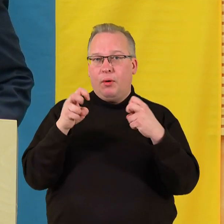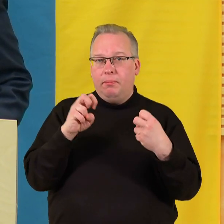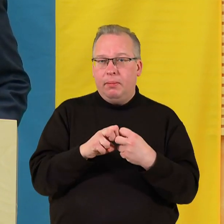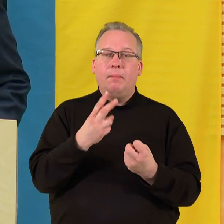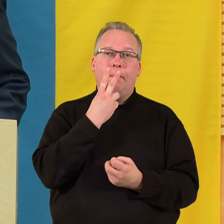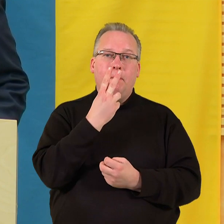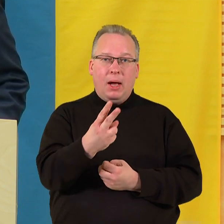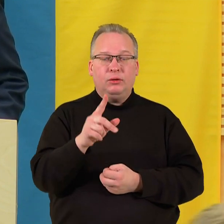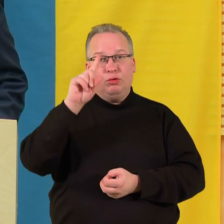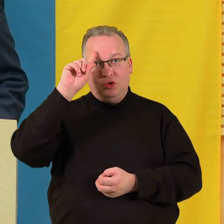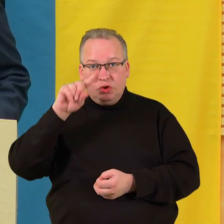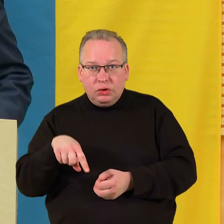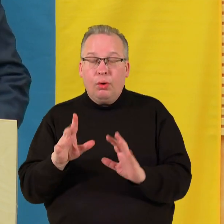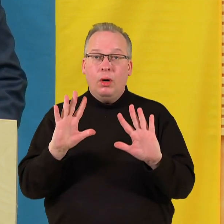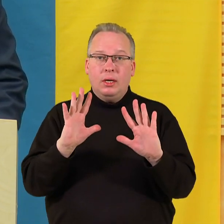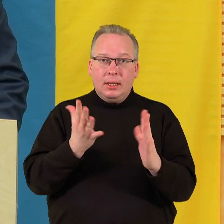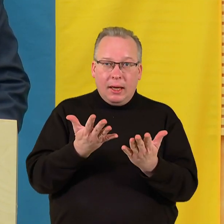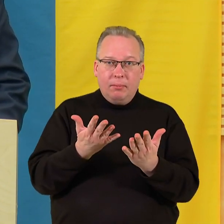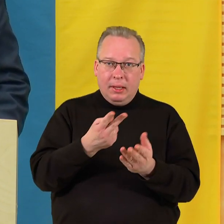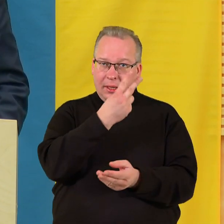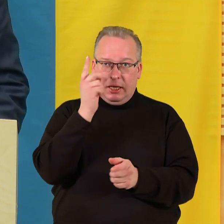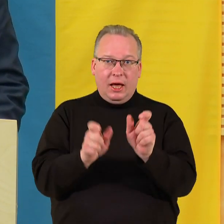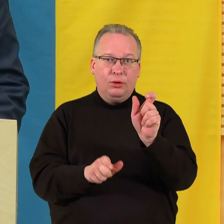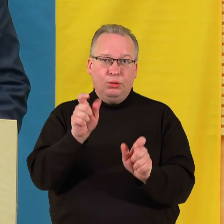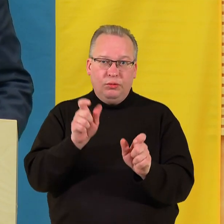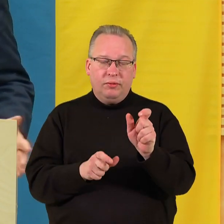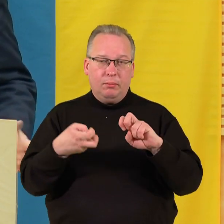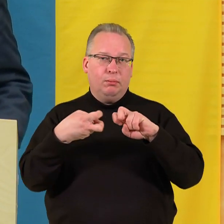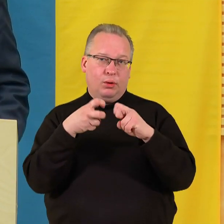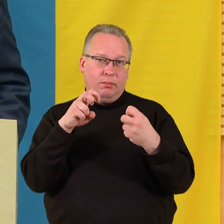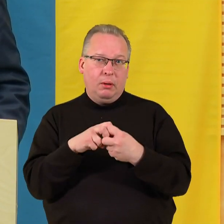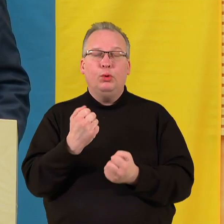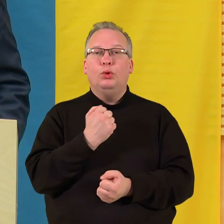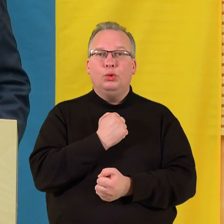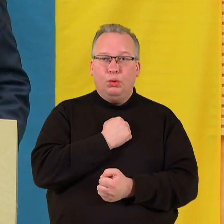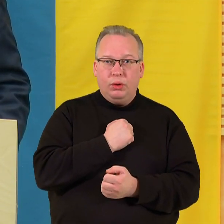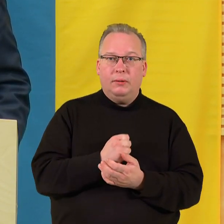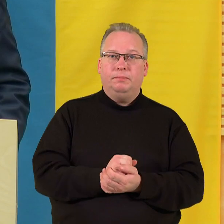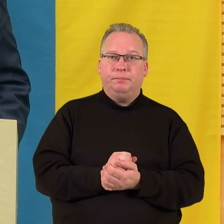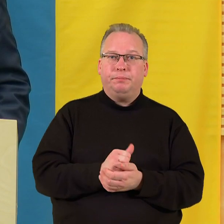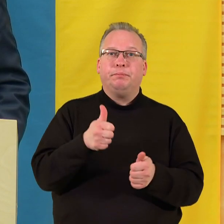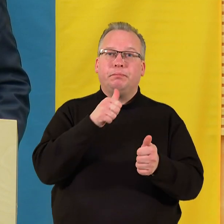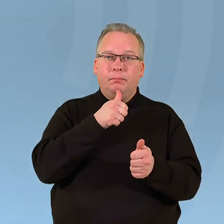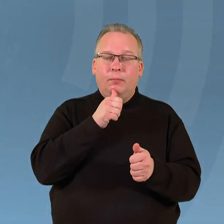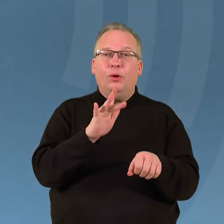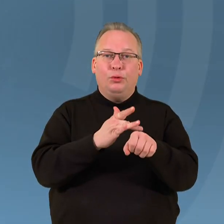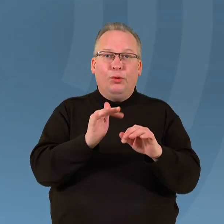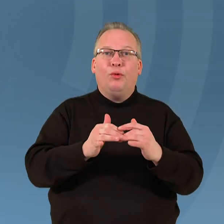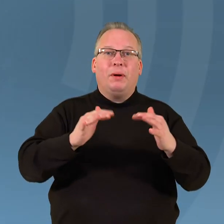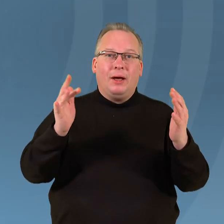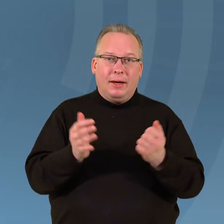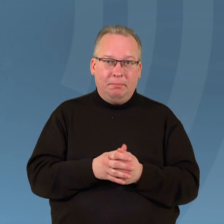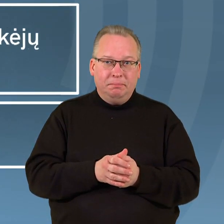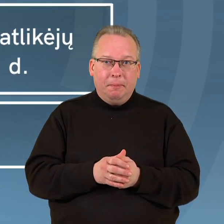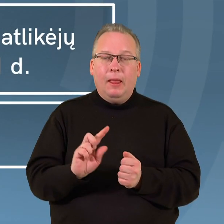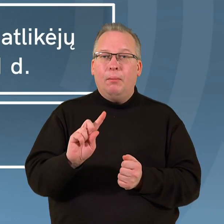mato ir girdi, kaip tautiečiai dūsta, pavyzdžiui, dulkių pragarę. Kaip